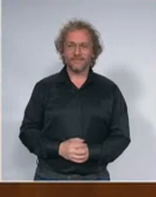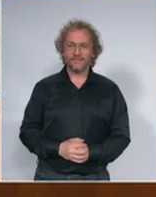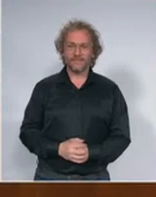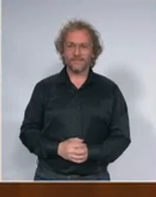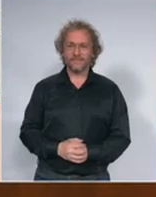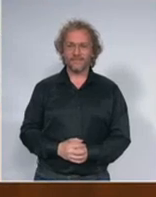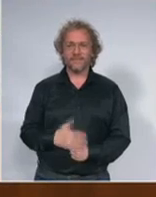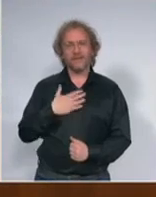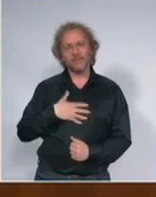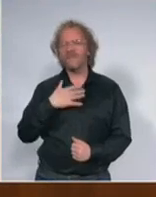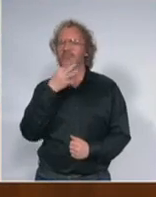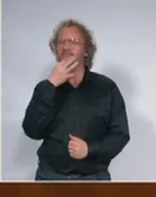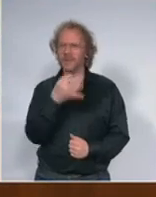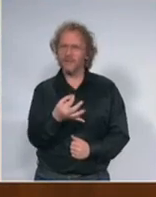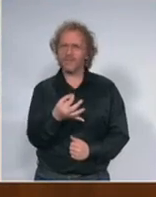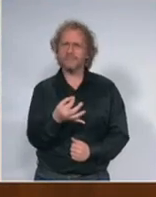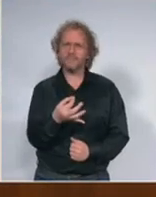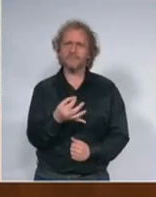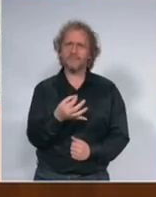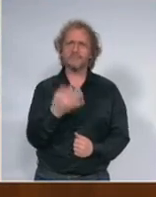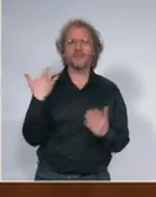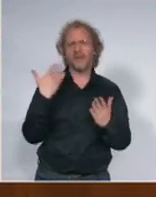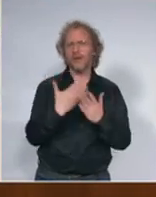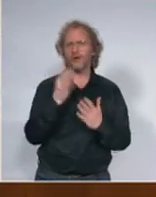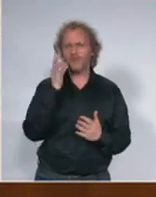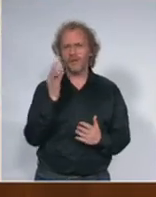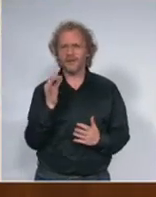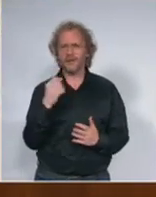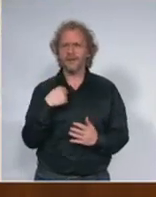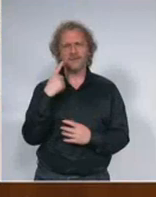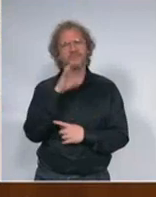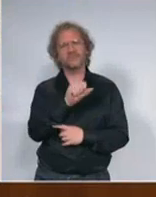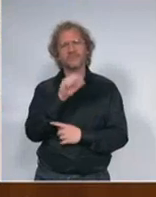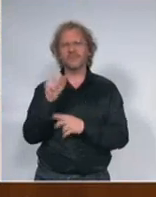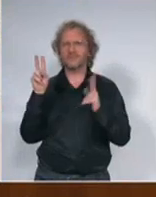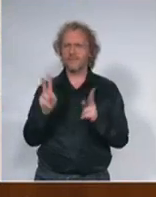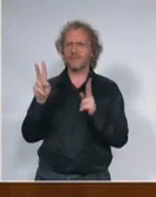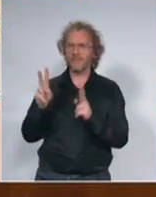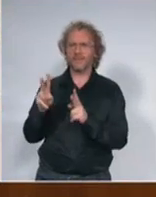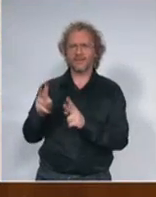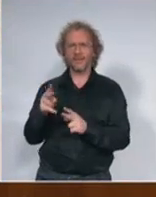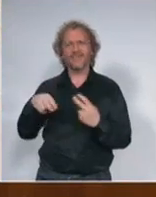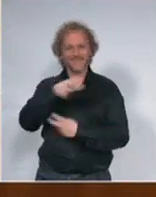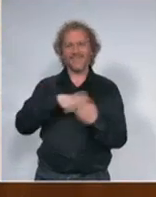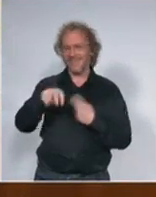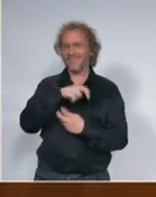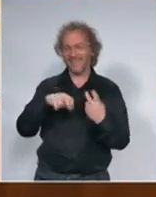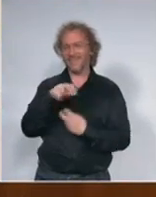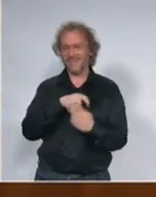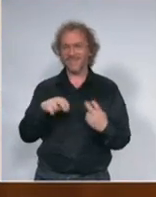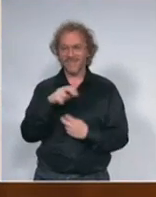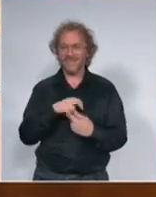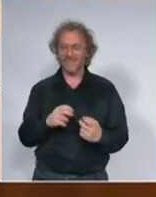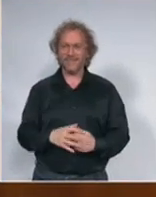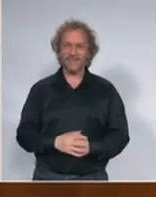spitam s obzirom da prethodnih dana videli smo sve manje i manje ljudi mogu da se kreću znači sve veći obim posla koje